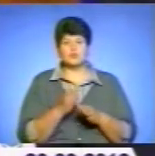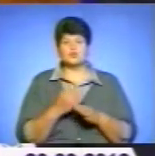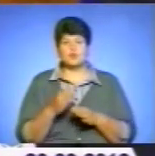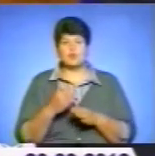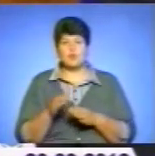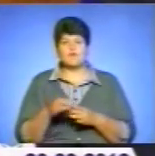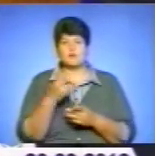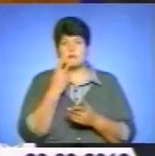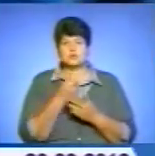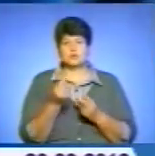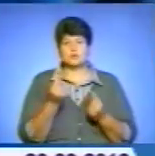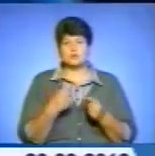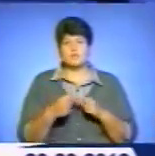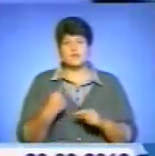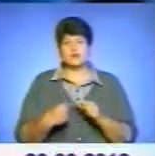ці кошти повертаються.